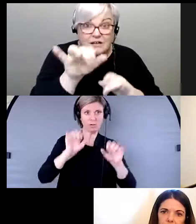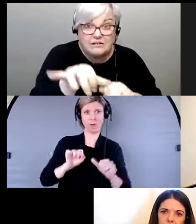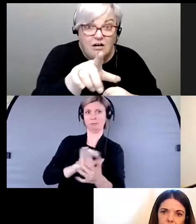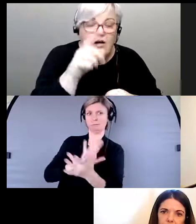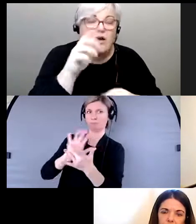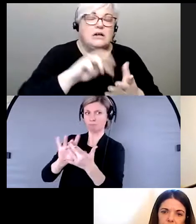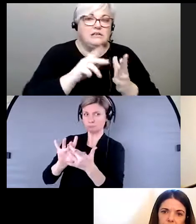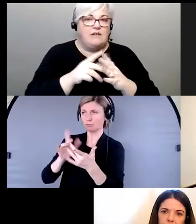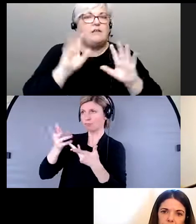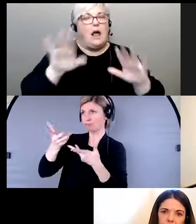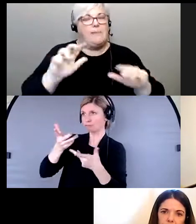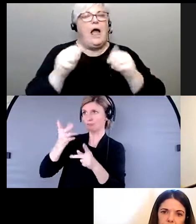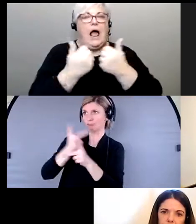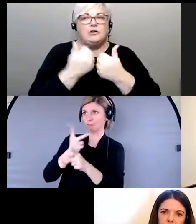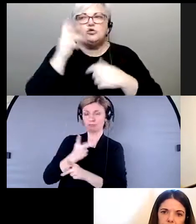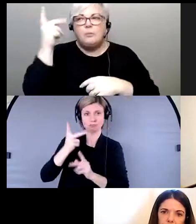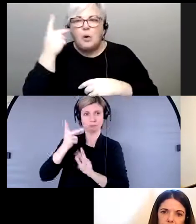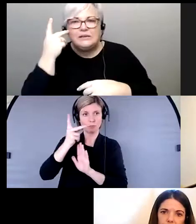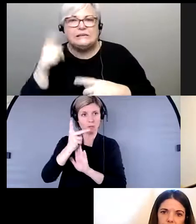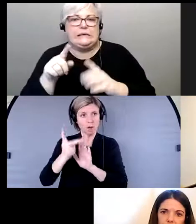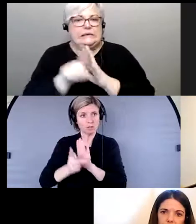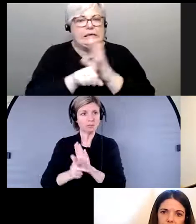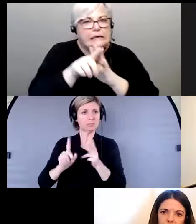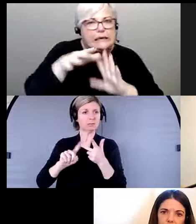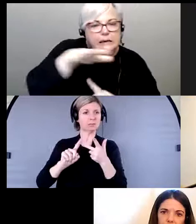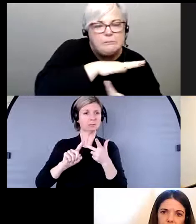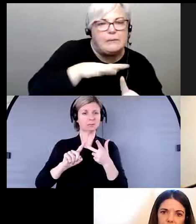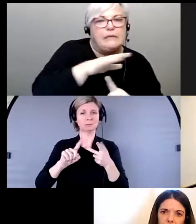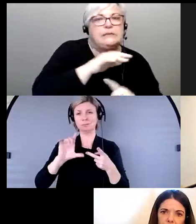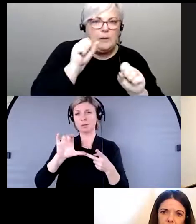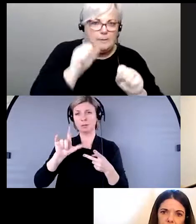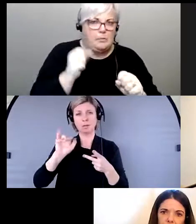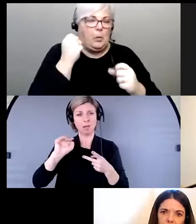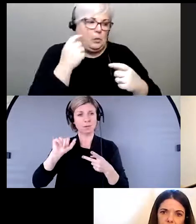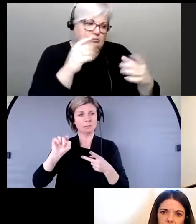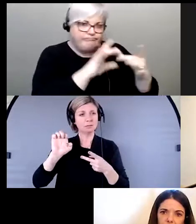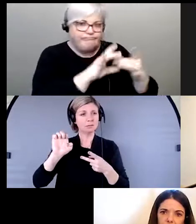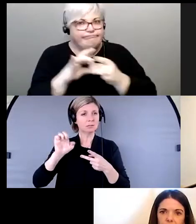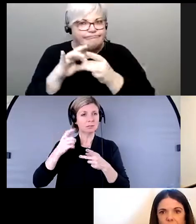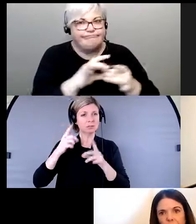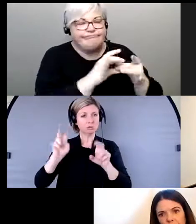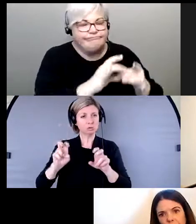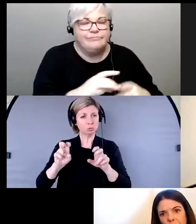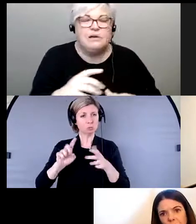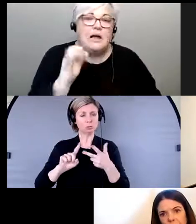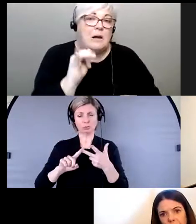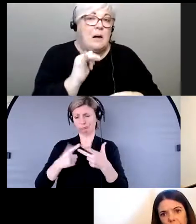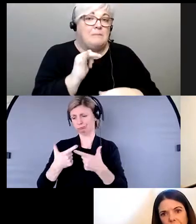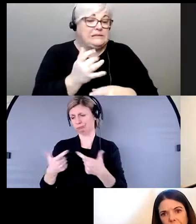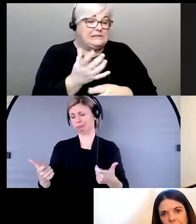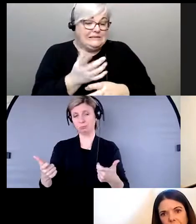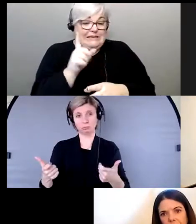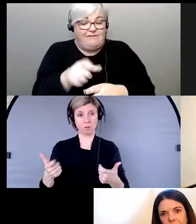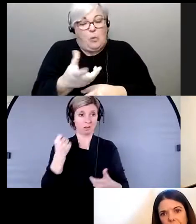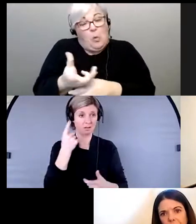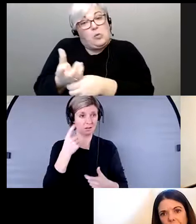des politiques et à la crise climatique parce qu'en fait, elles sont liées mais sans avoir des relations basées sur la confiance, la